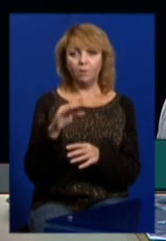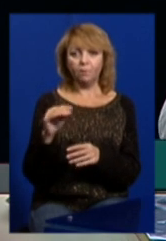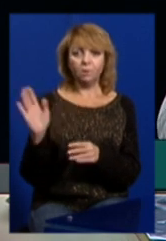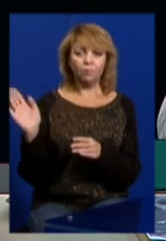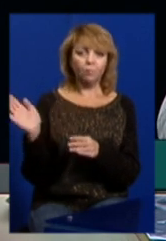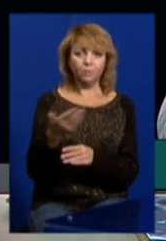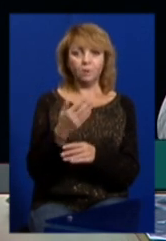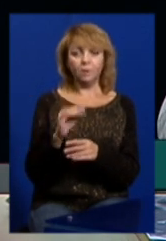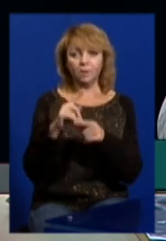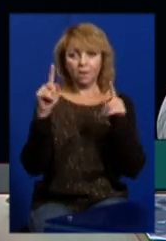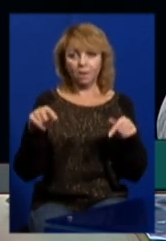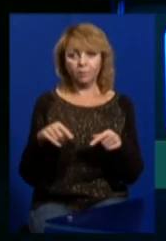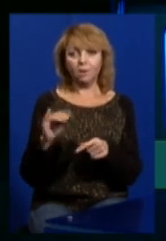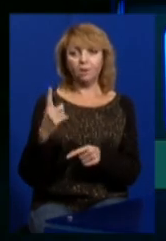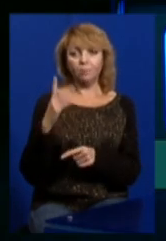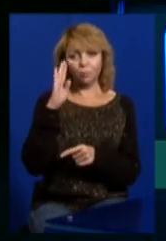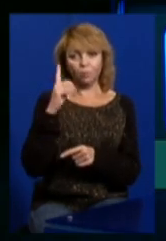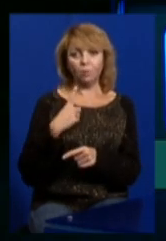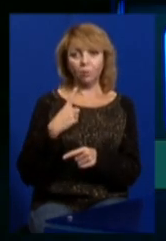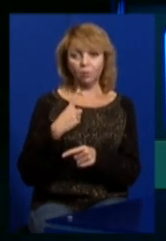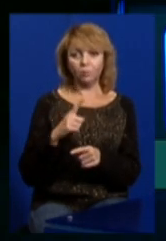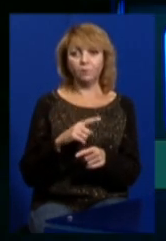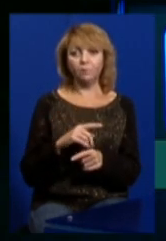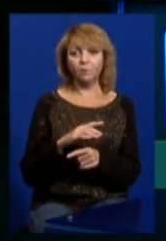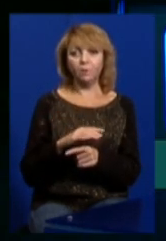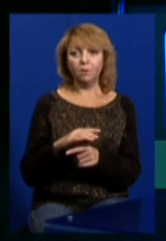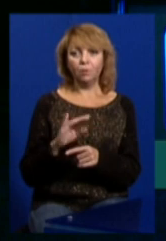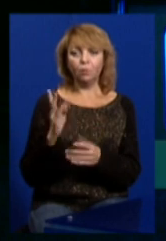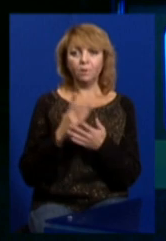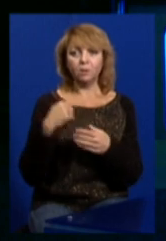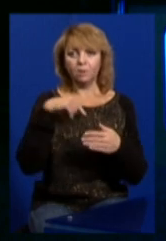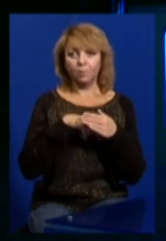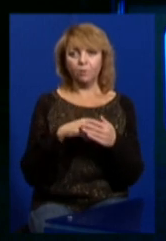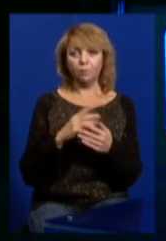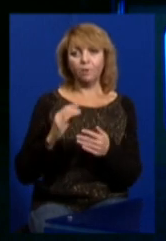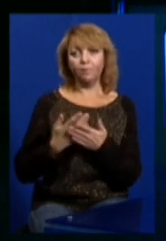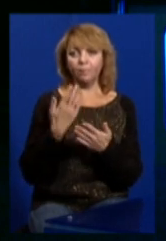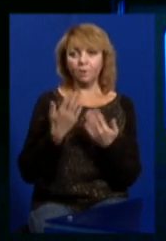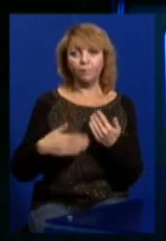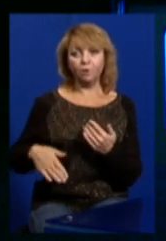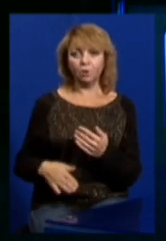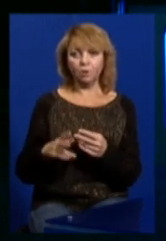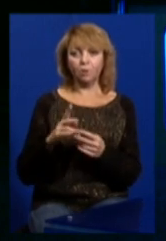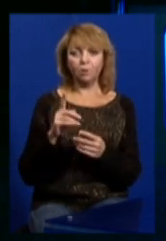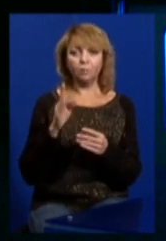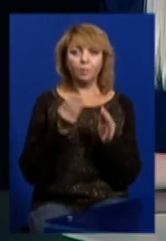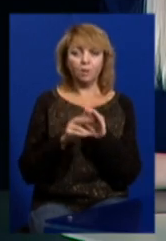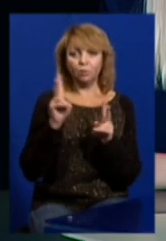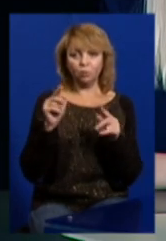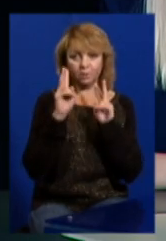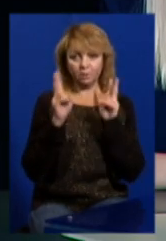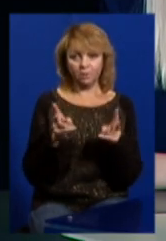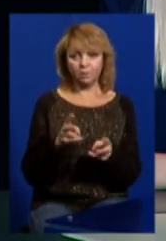і рамки, і правоохоронців, всіх. І що у кого там за пазуха або в кишені, ніхто ж цього не знає. Можливо,